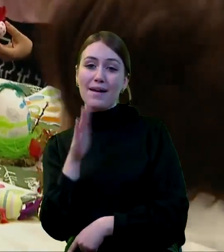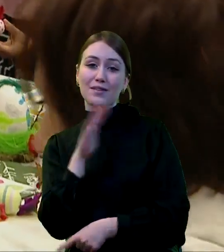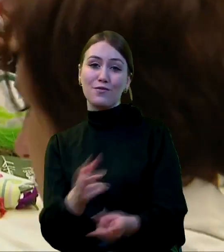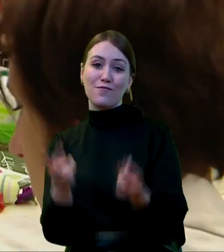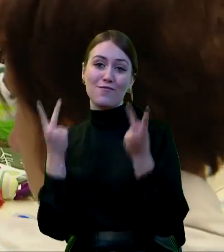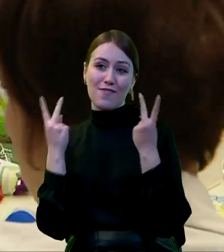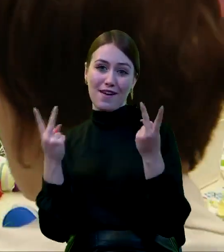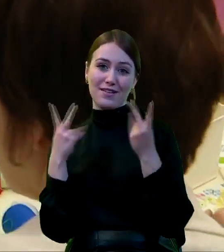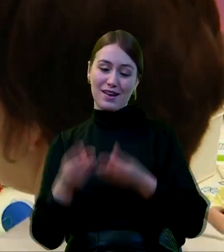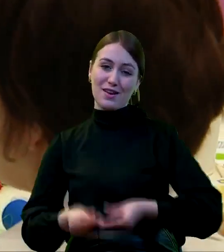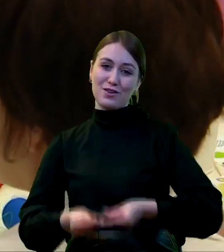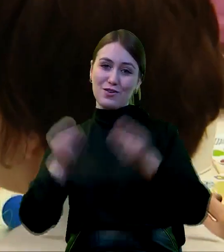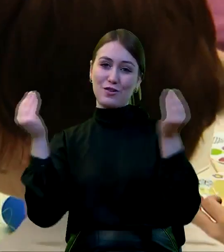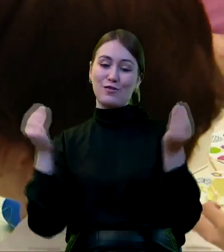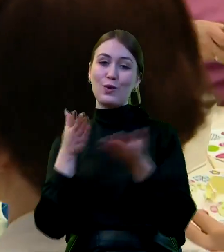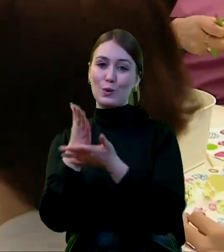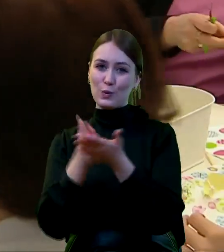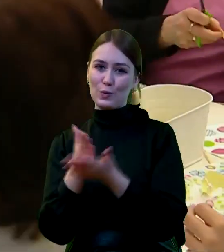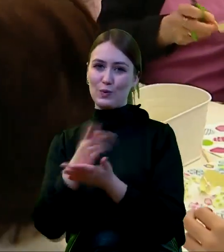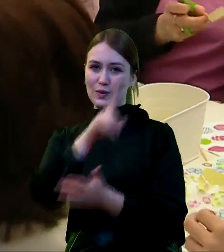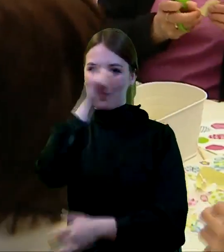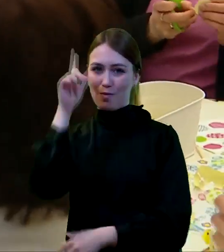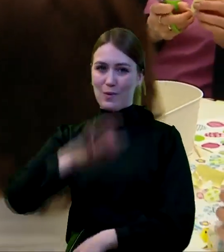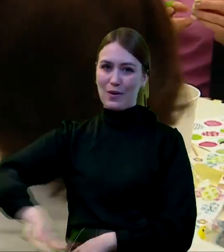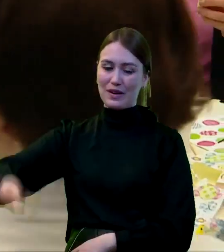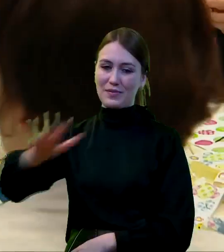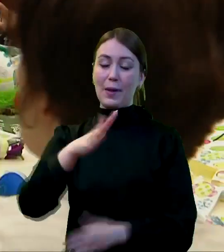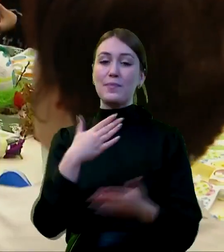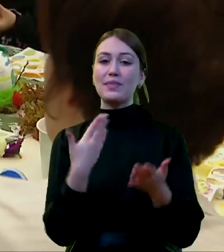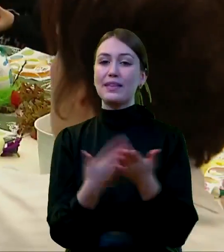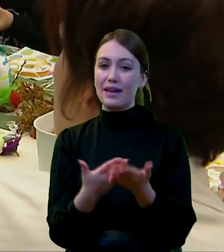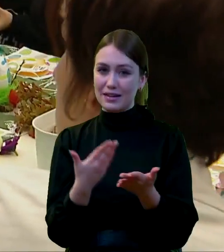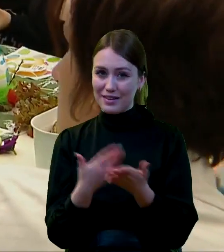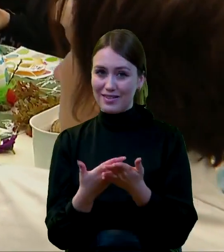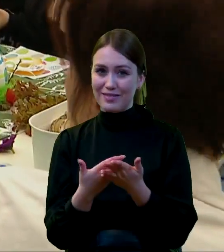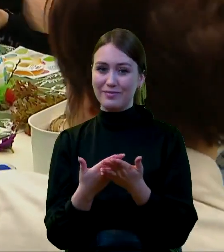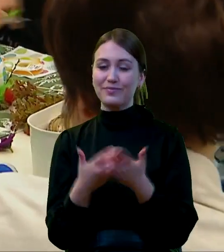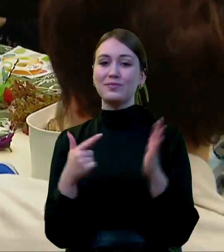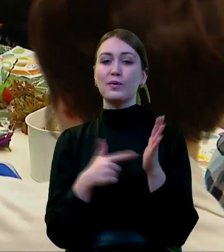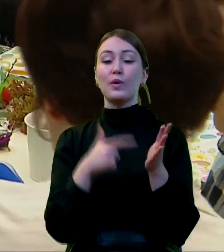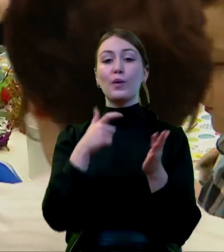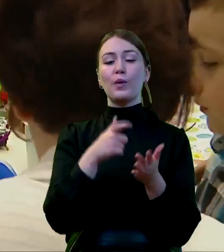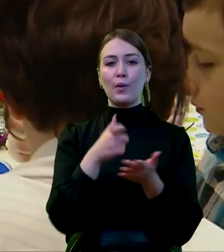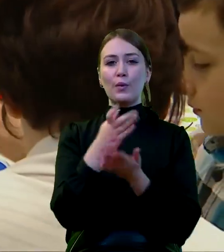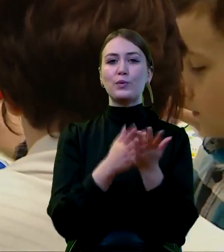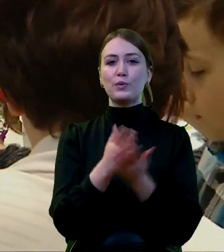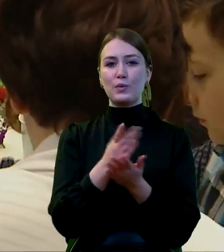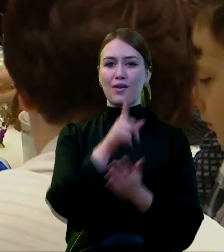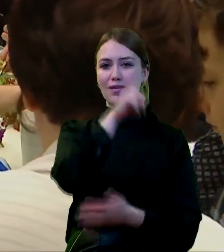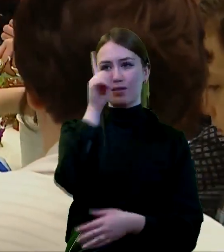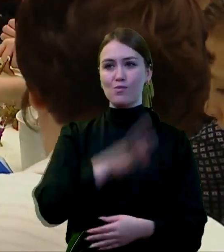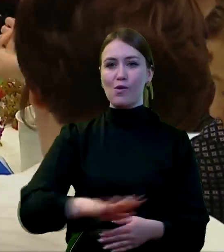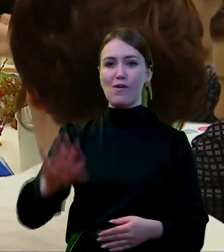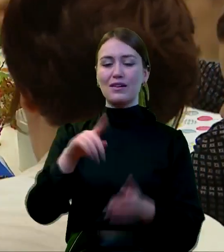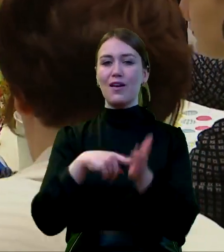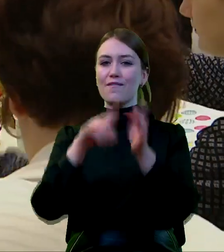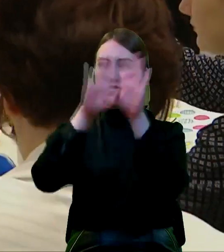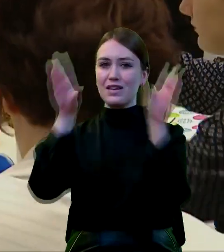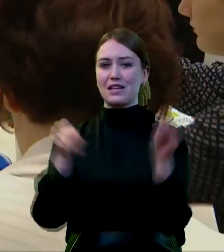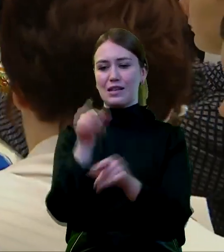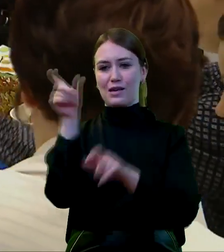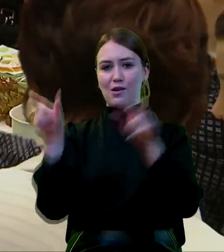ważny jest rozwój usług społecznych, ponieważ usługi społeczne dotyczą wszystkich